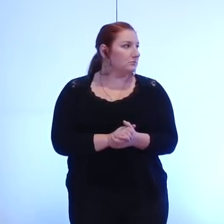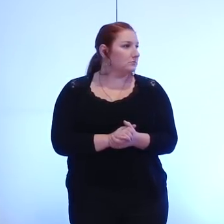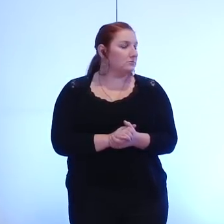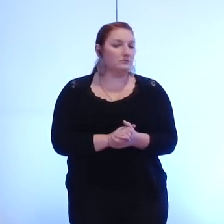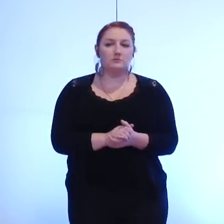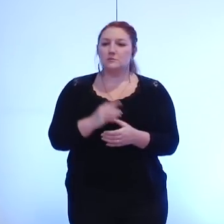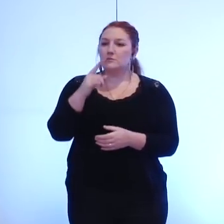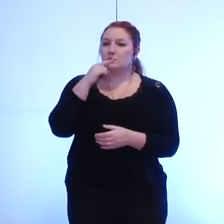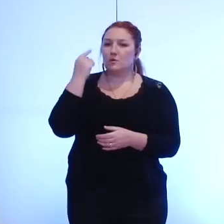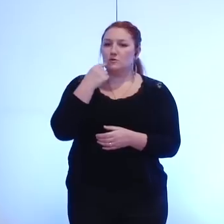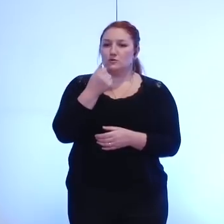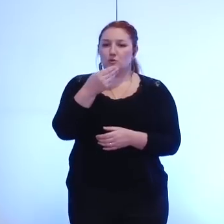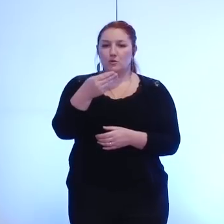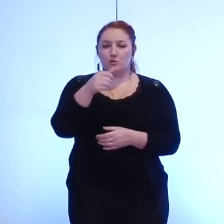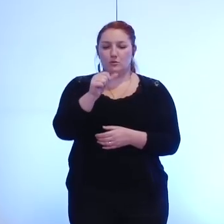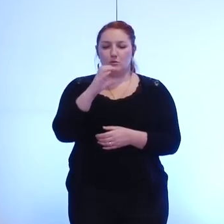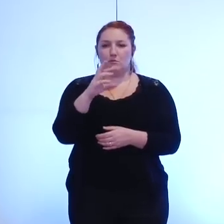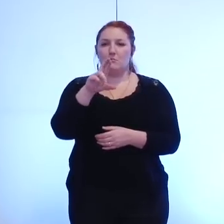Monsieur Macré va procéder à l'appel.